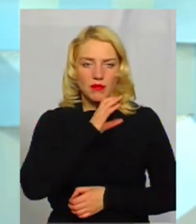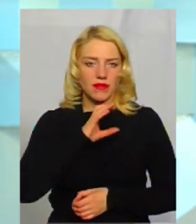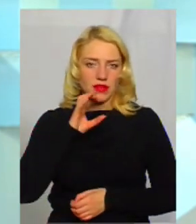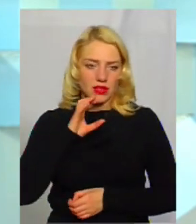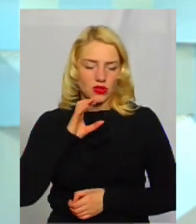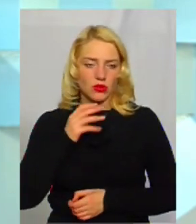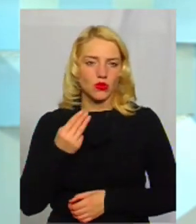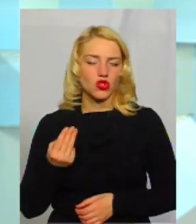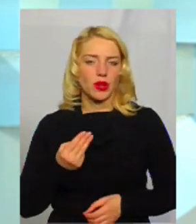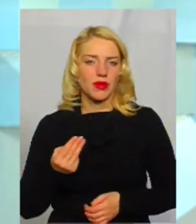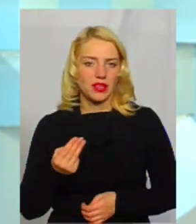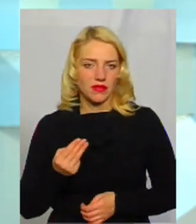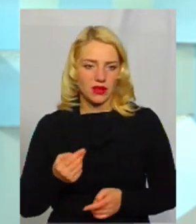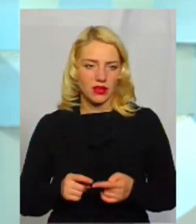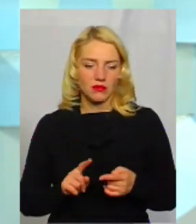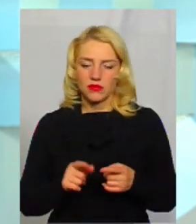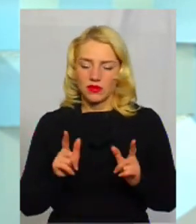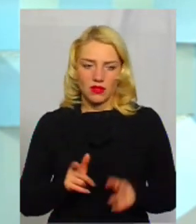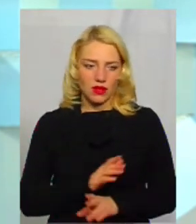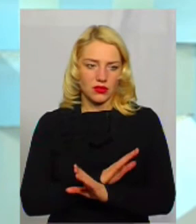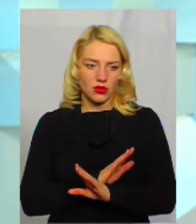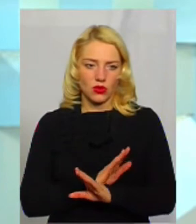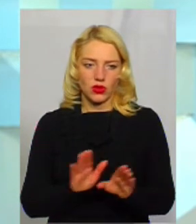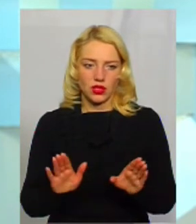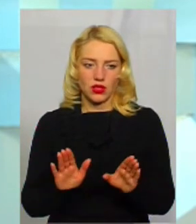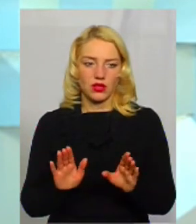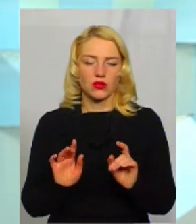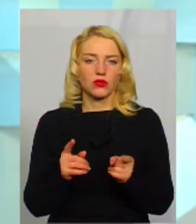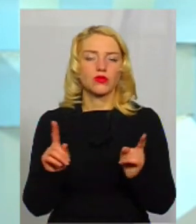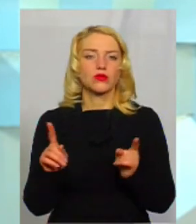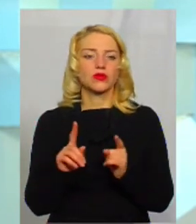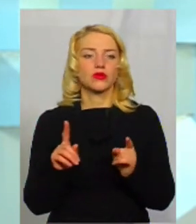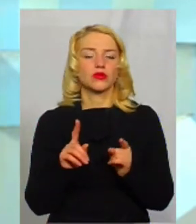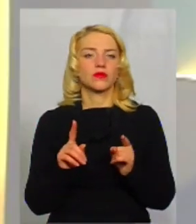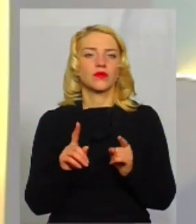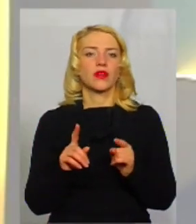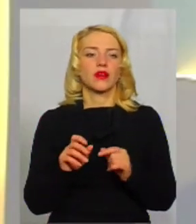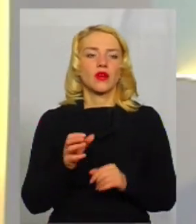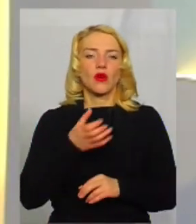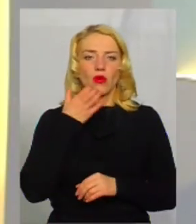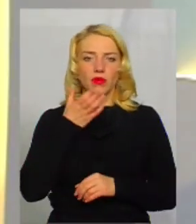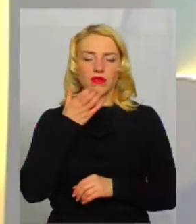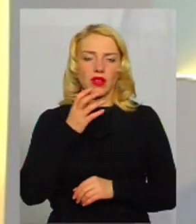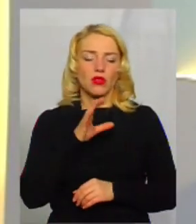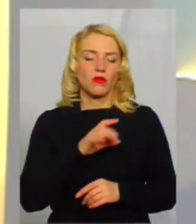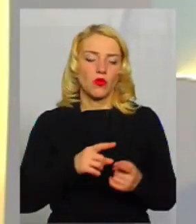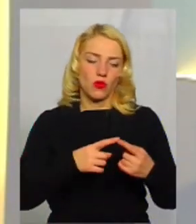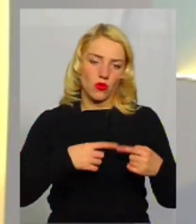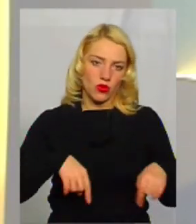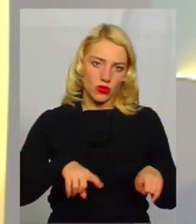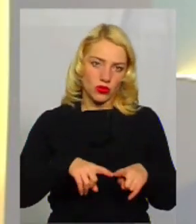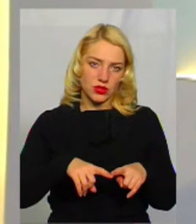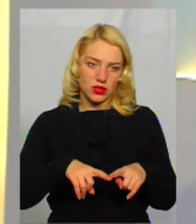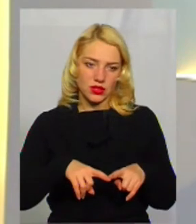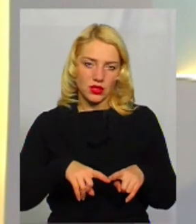Щепетівка. Ми з цим не згодні, тому що в Південному окрузі, в